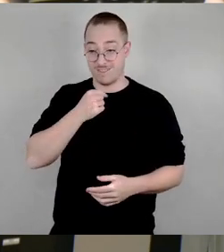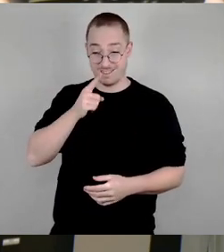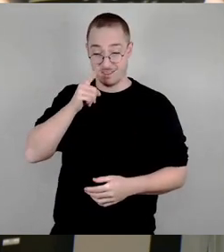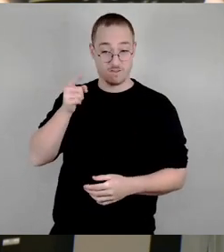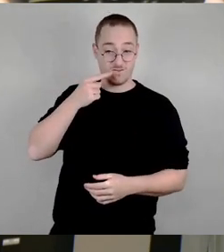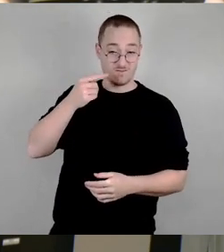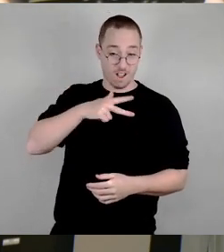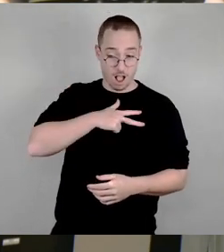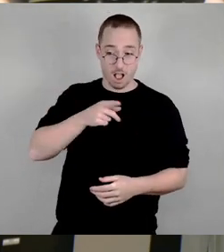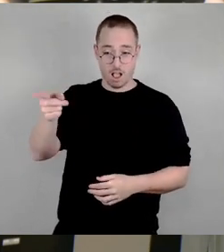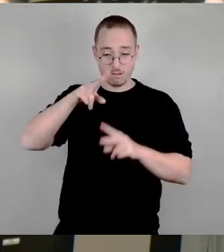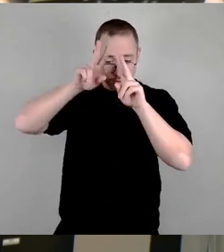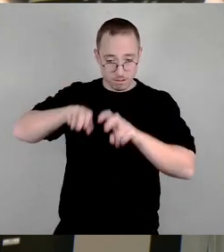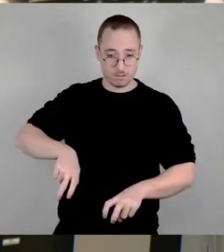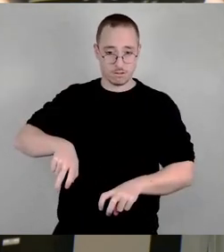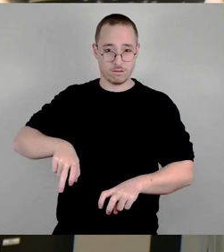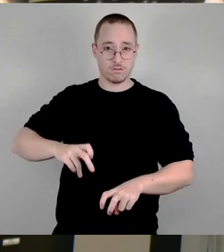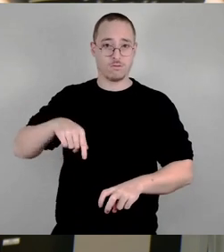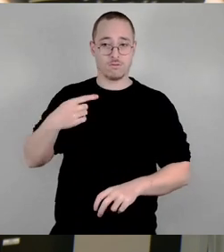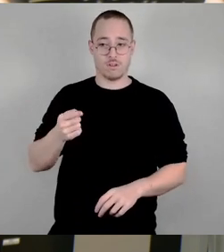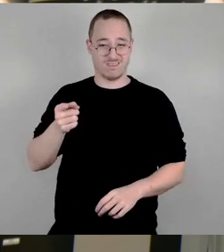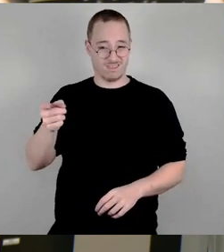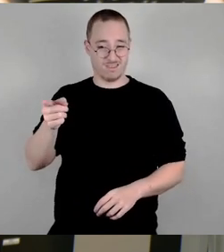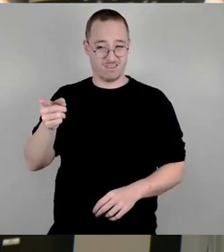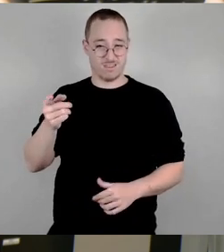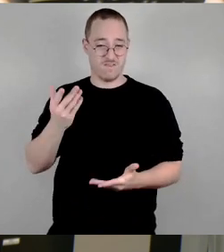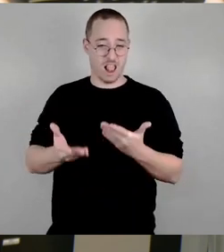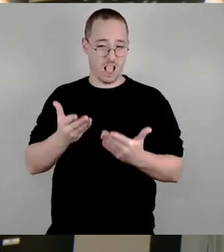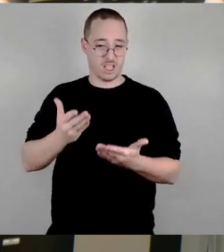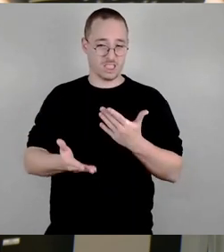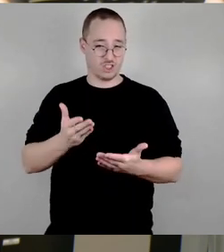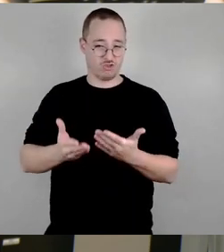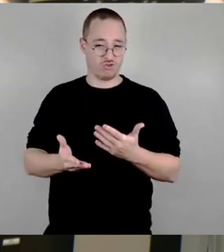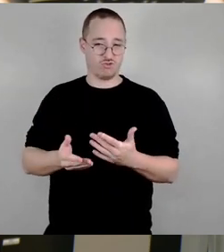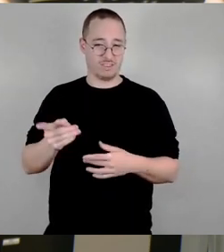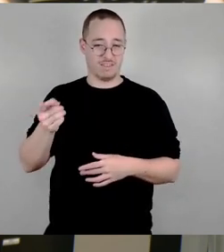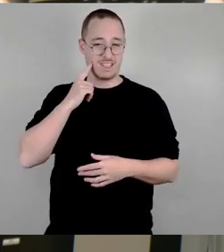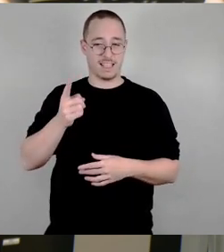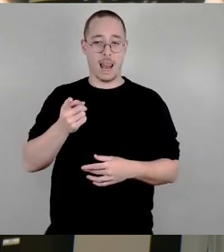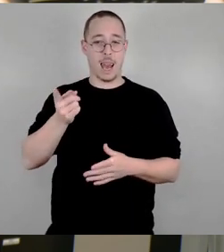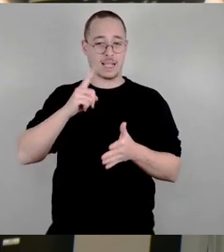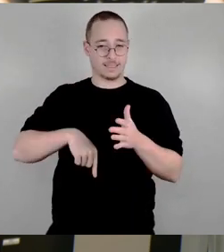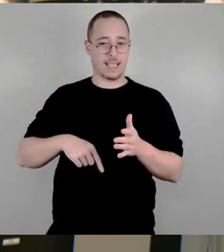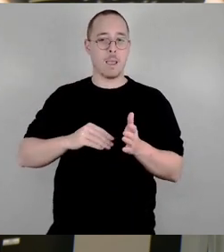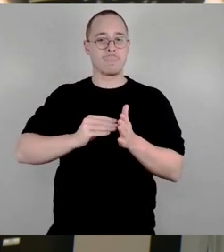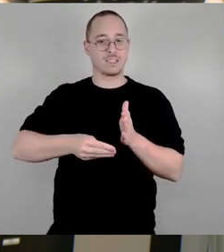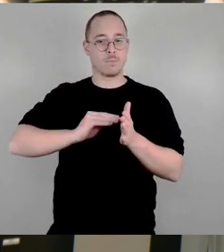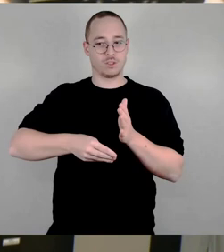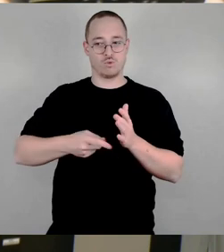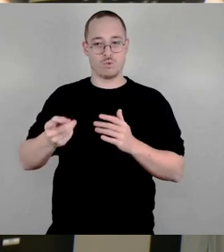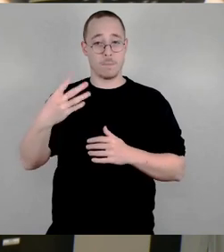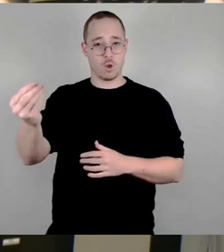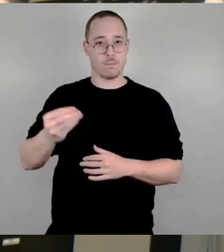ganz aktuell vom 6. März 2024 die letzten Petitionen bekommen, das steht in einer Petition drin, der